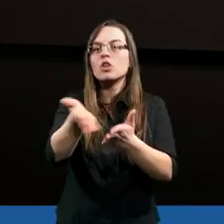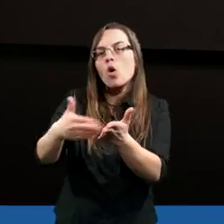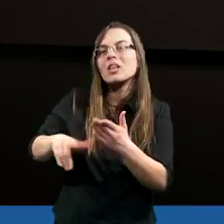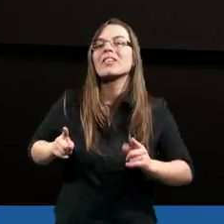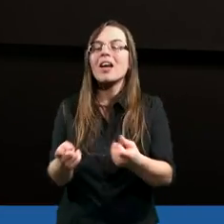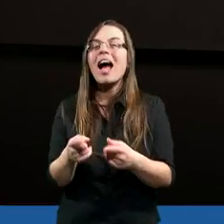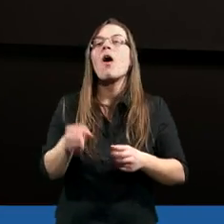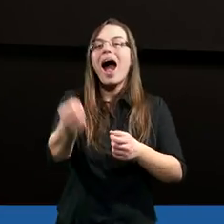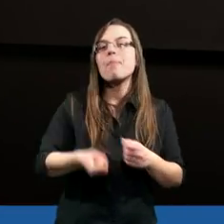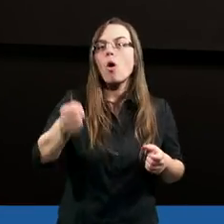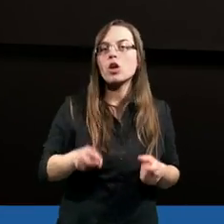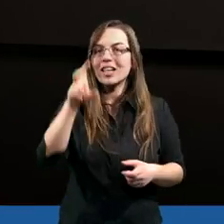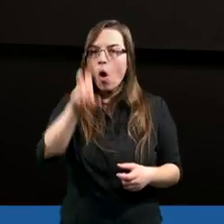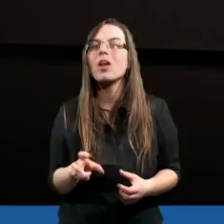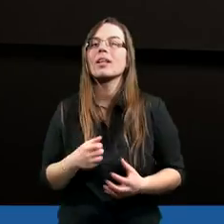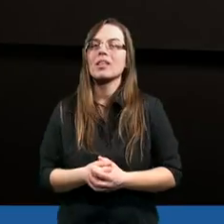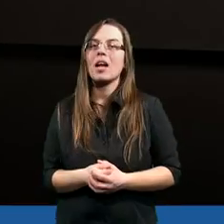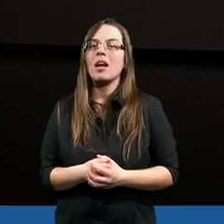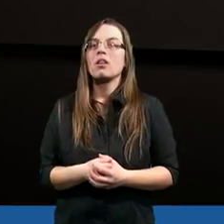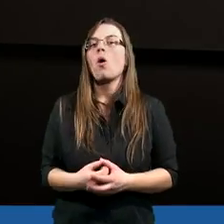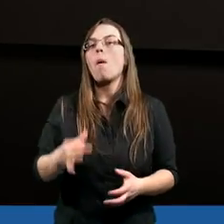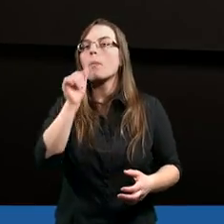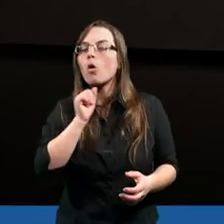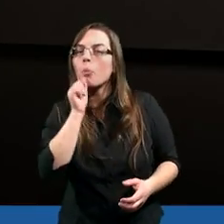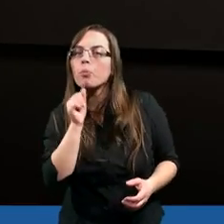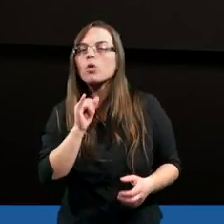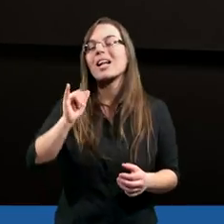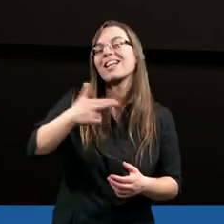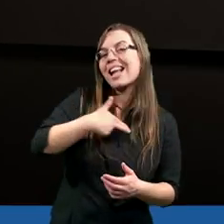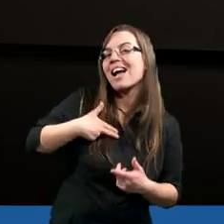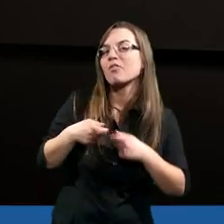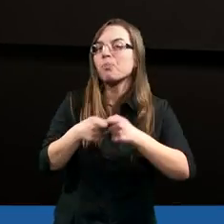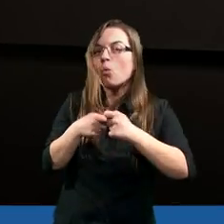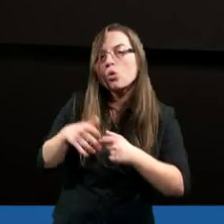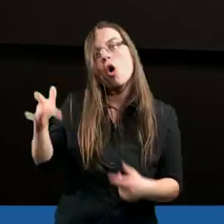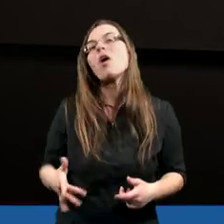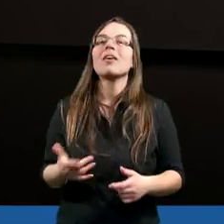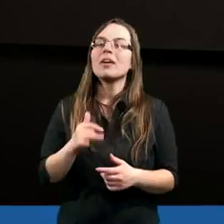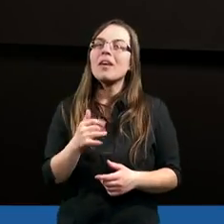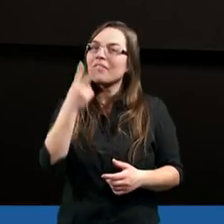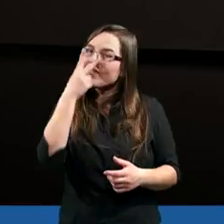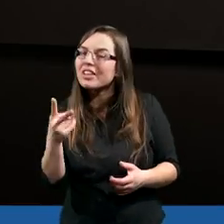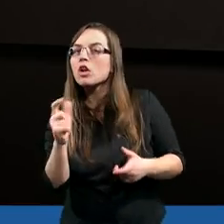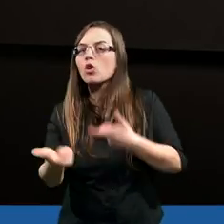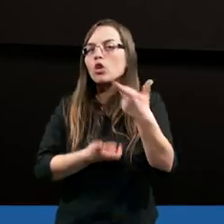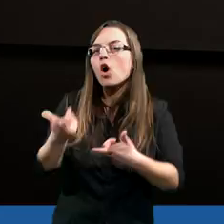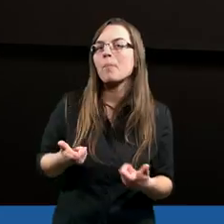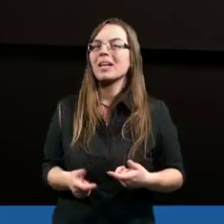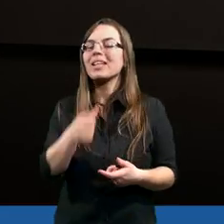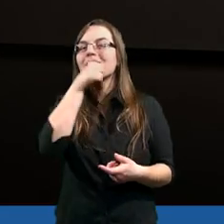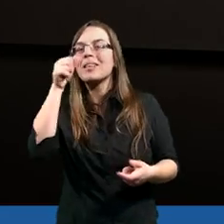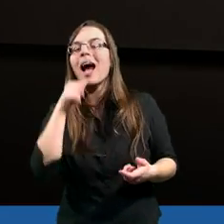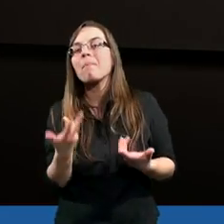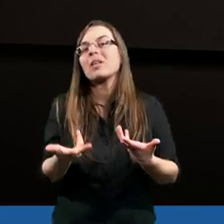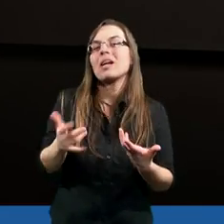pierwszych rozdziałach Dziejów Apostolskich, a próbując nasze wspólnoty w taki sposób widzieć, chyba